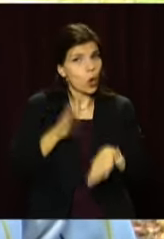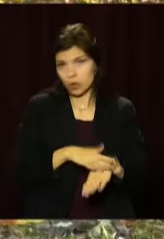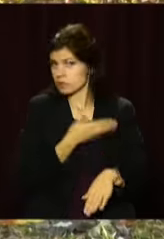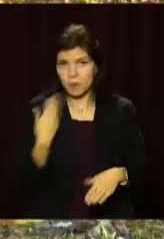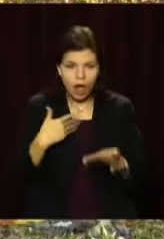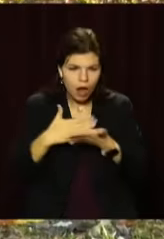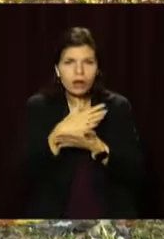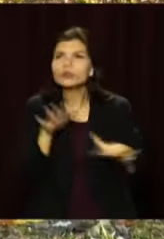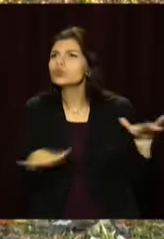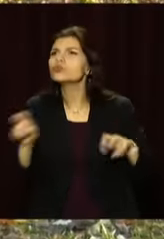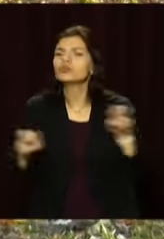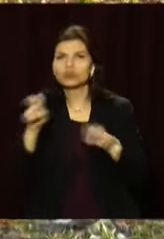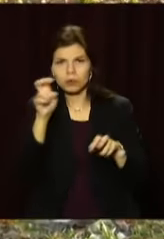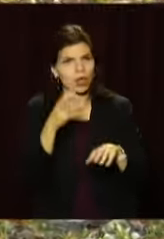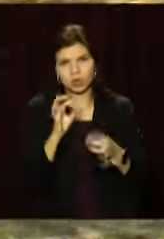бігали.